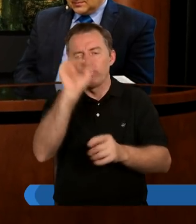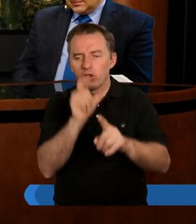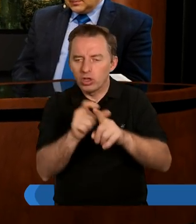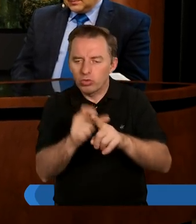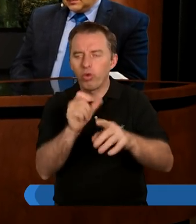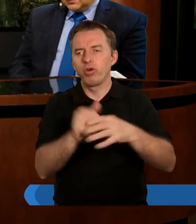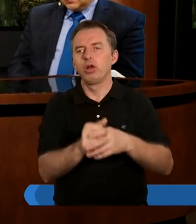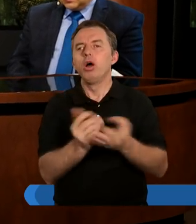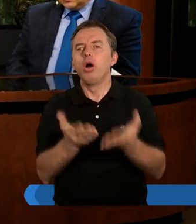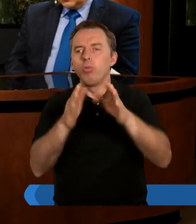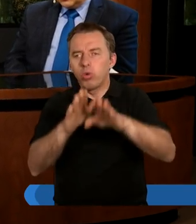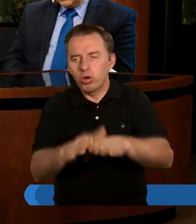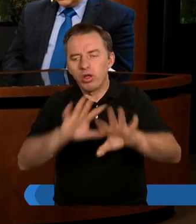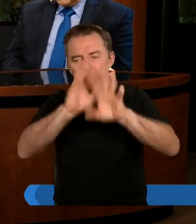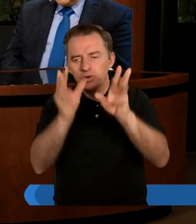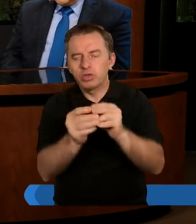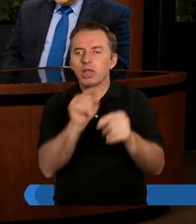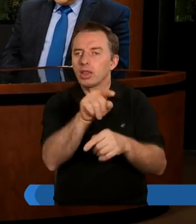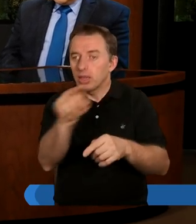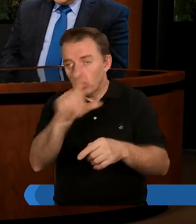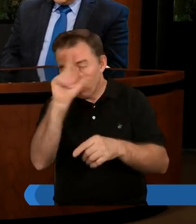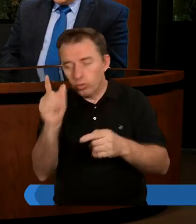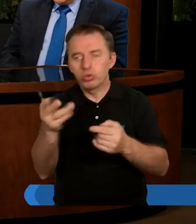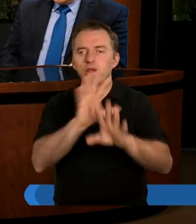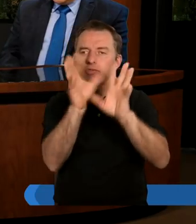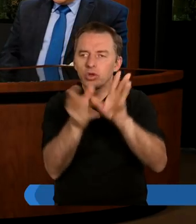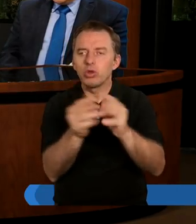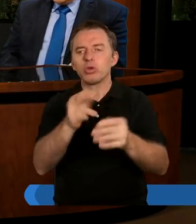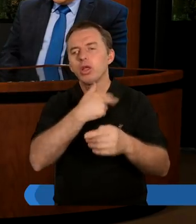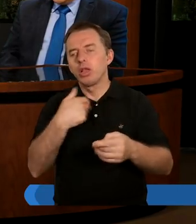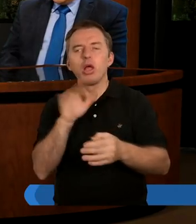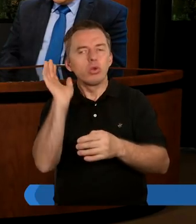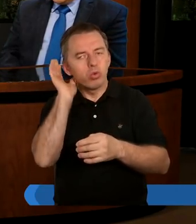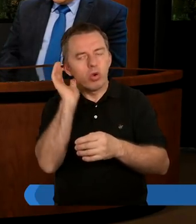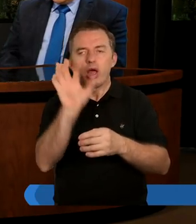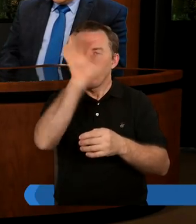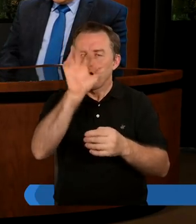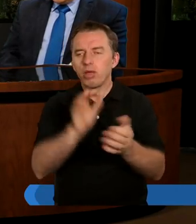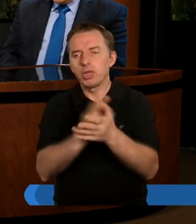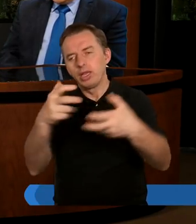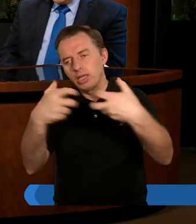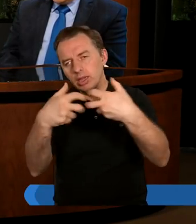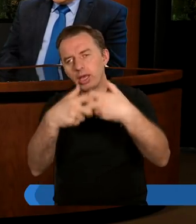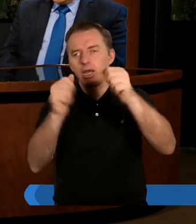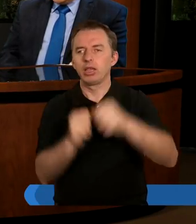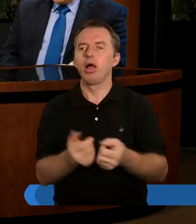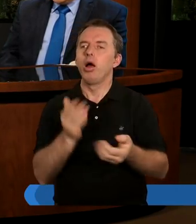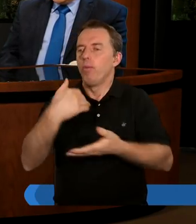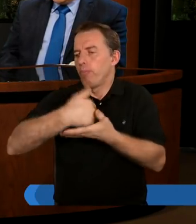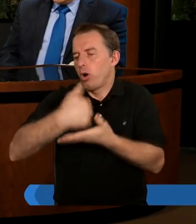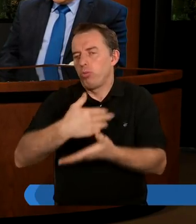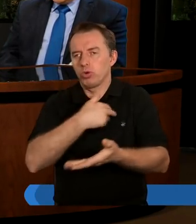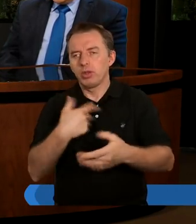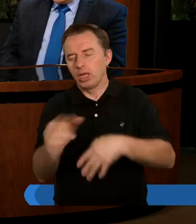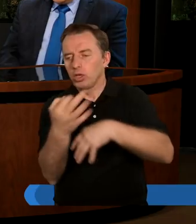Twoje Słowo i błogosław również wszystkich tych, którzy nas słuchają, oglądają. Pomóż